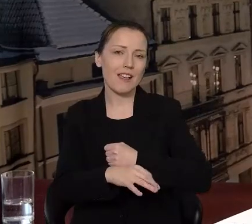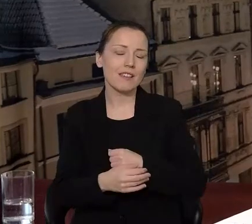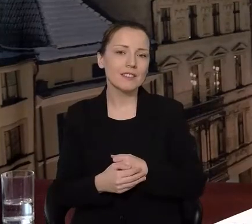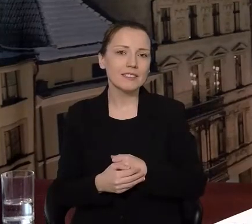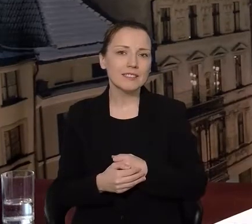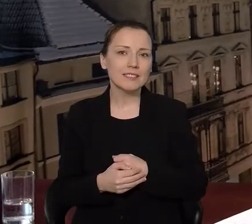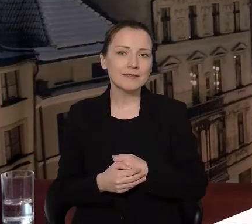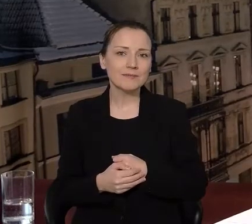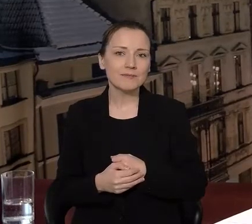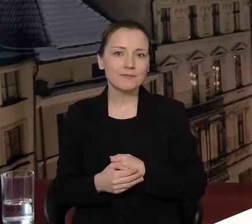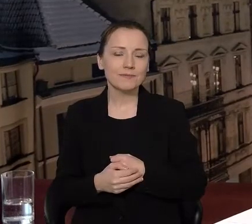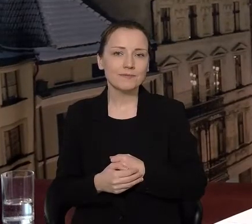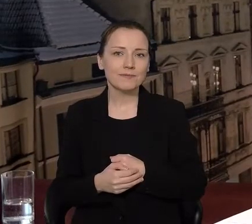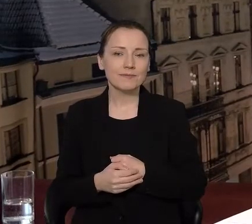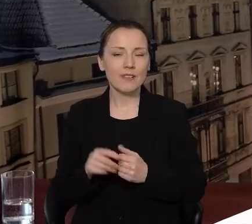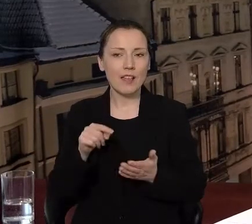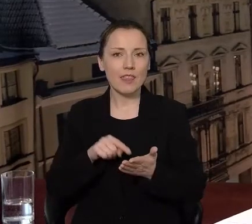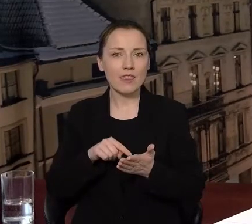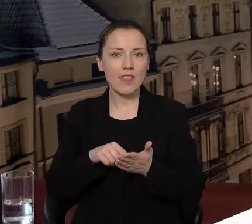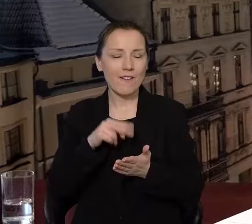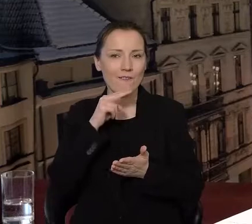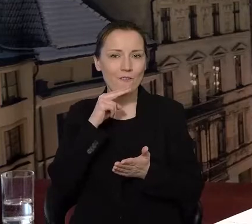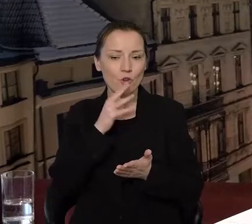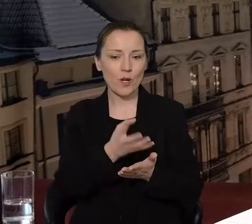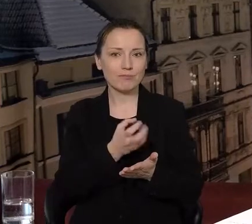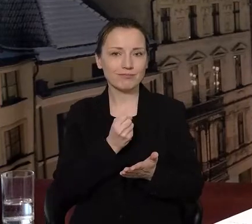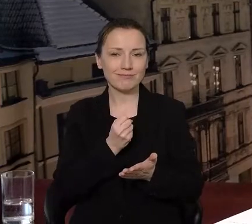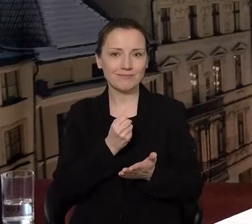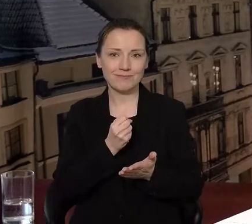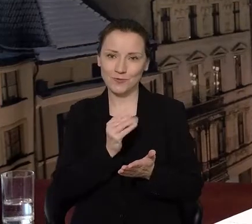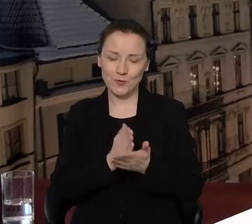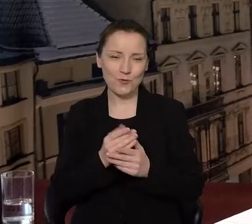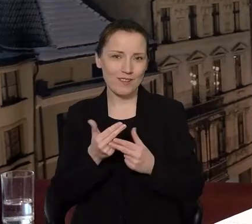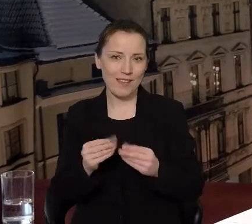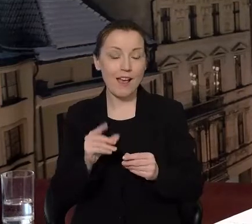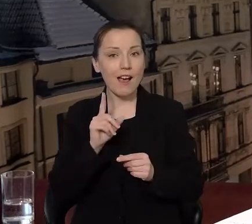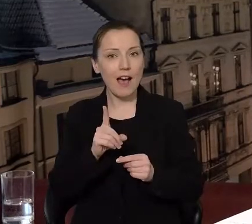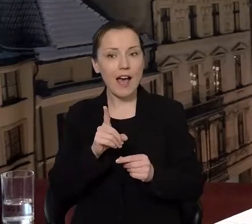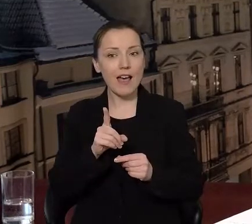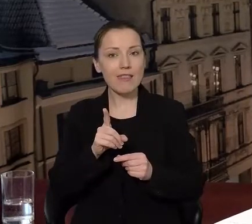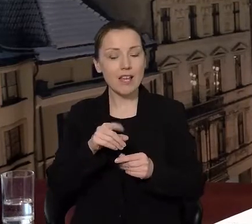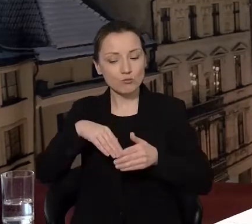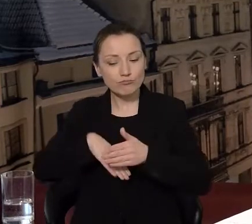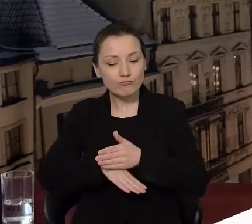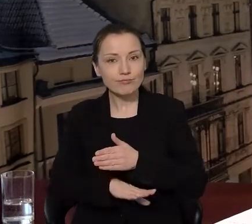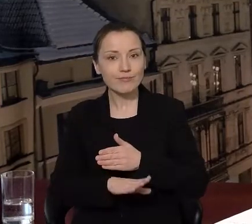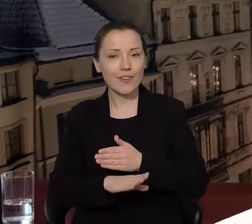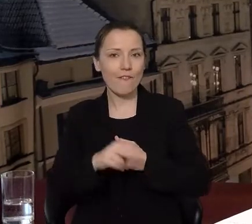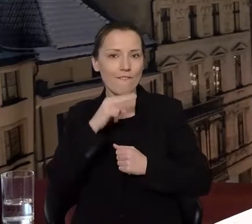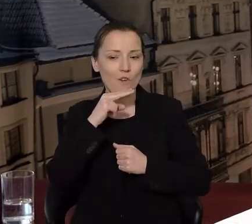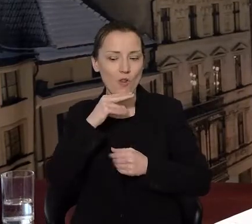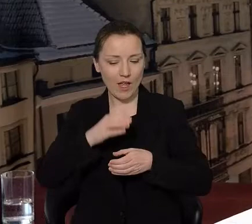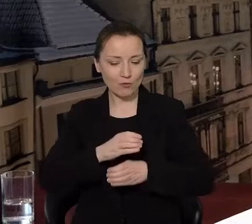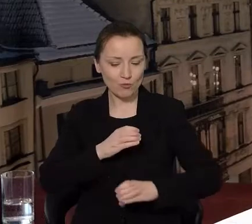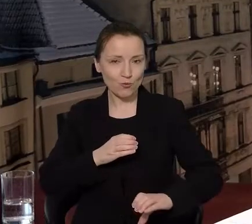uniwersyteckiego. Tam już wody nie czerpiemy, aczkolwiek mamy studnie jako miasto, czyli toruńskie